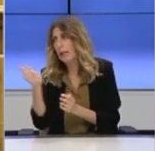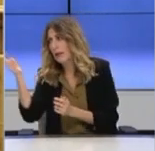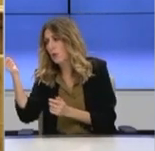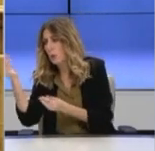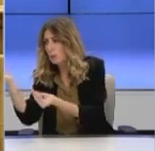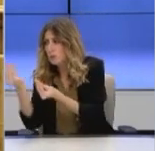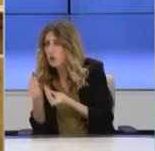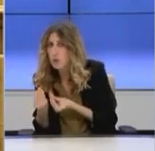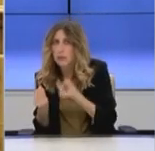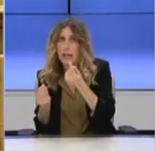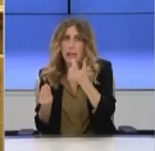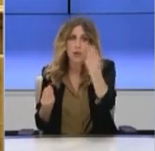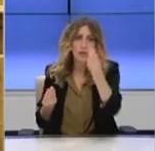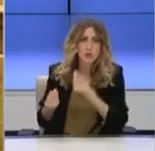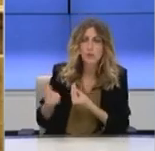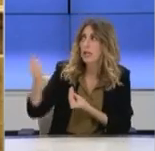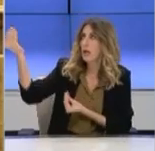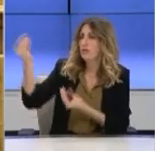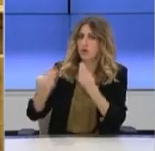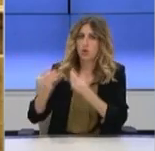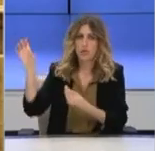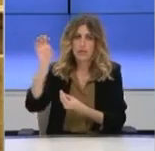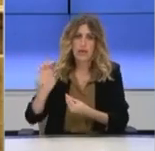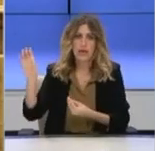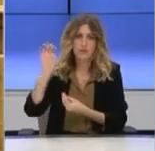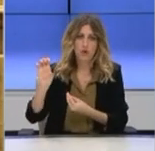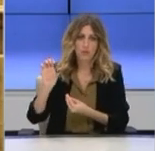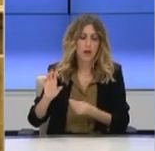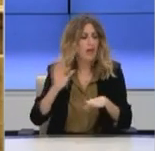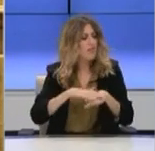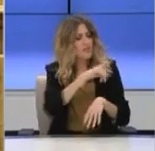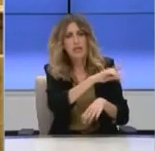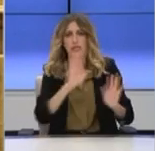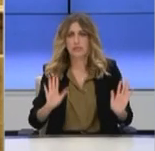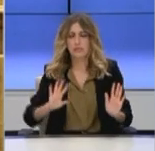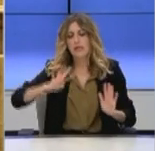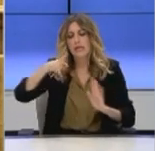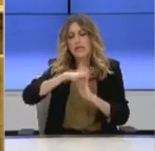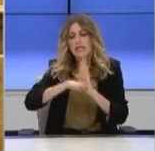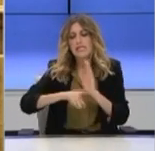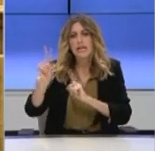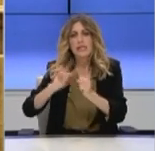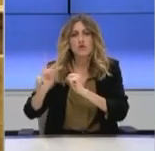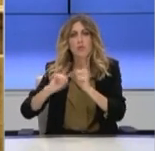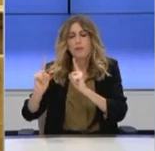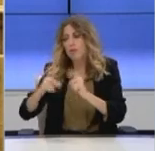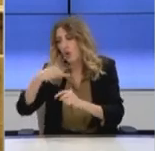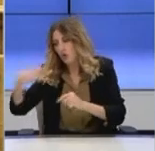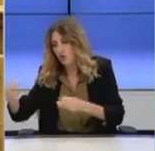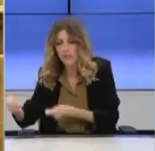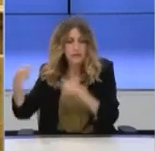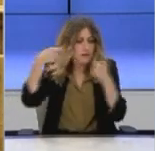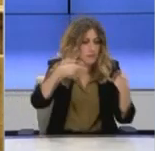παρακαλάει η Ισπανία. Εσείς τα... Και δεν σας κρίνω γι' αυτό. κληρονομήσατε το τέταρτο μνημόνιο και πάτε ο λεταχώς για το πέμπτο.